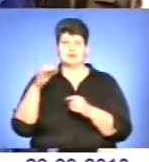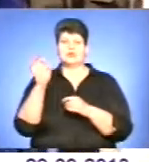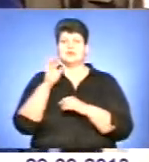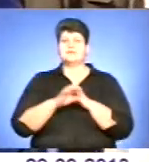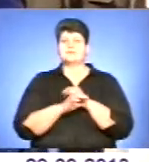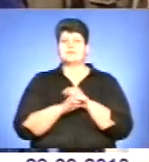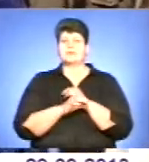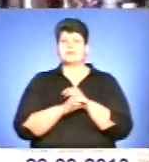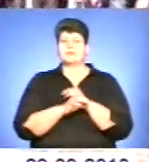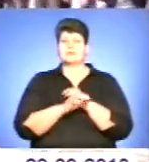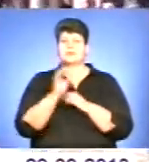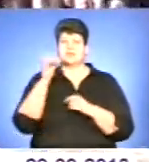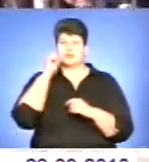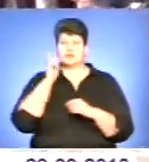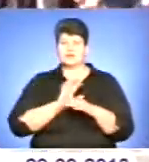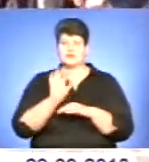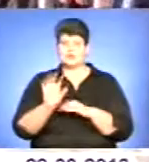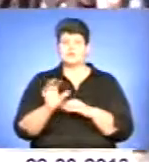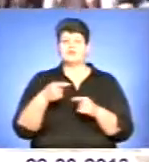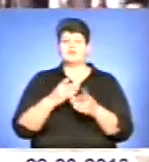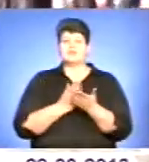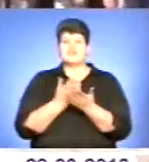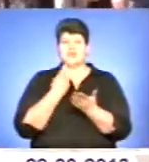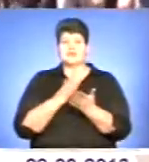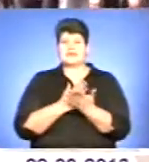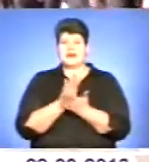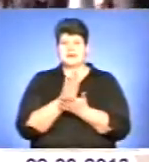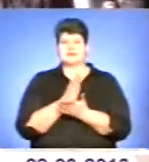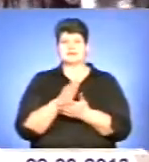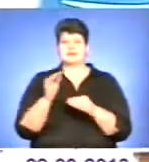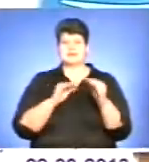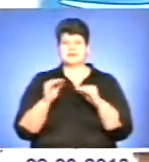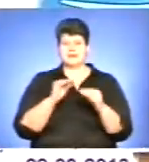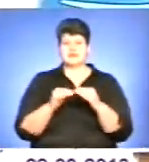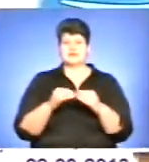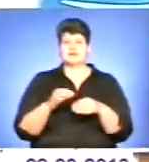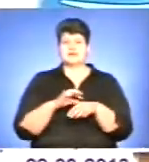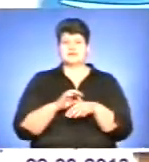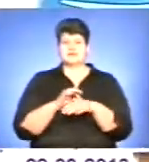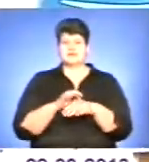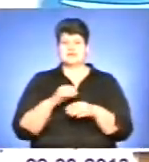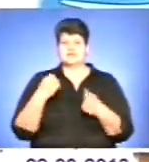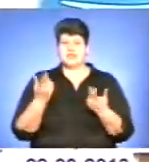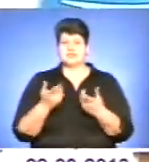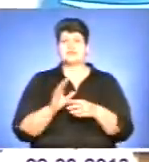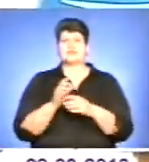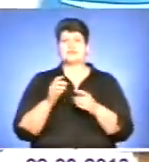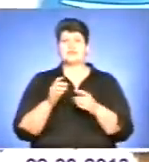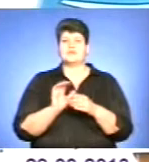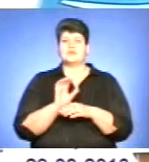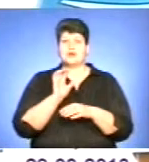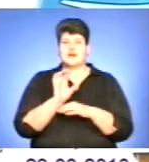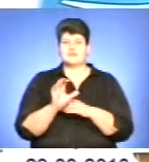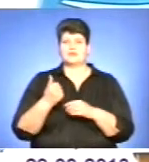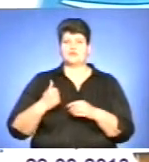міськоматі відзначають якісний склад призовників, як освітній, так і фізичний. Призиву та відправці у